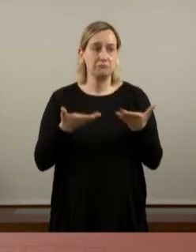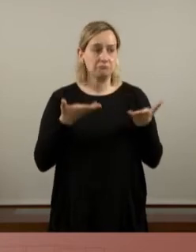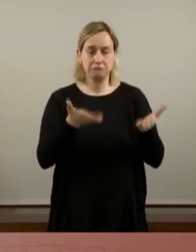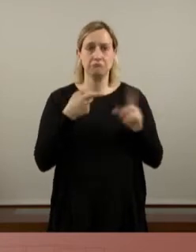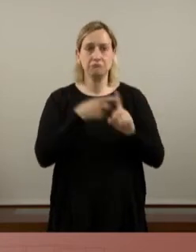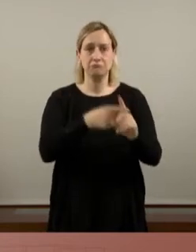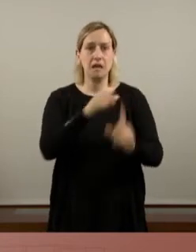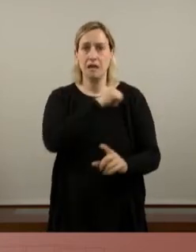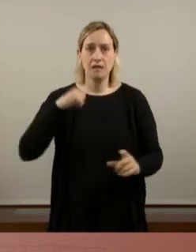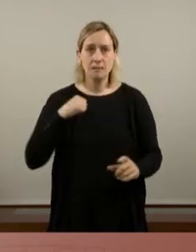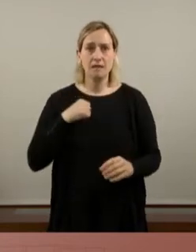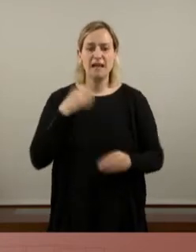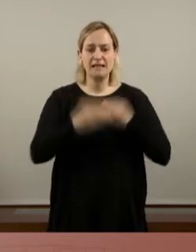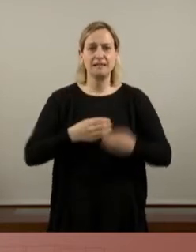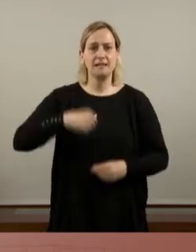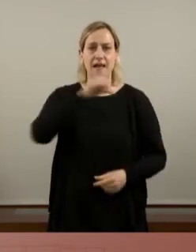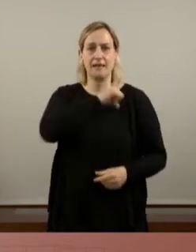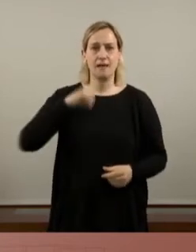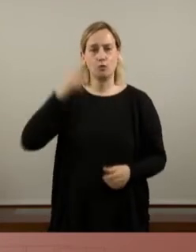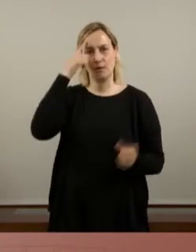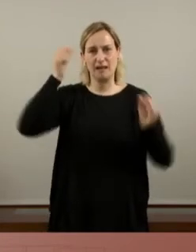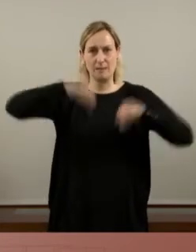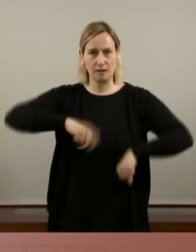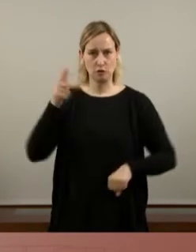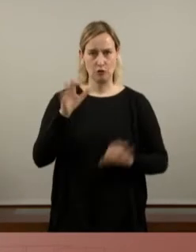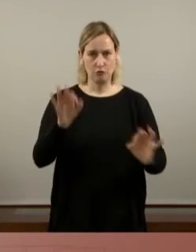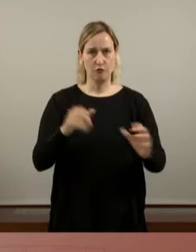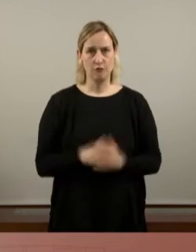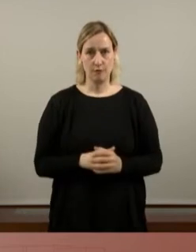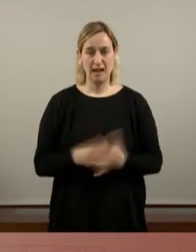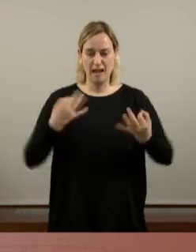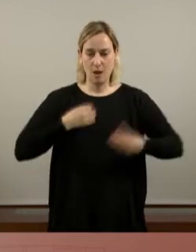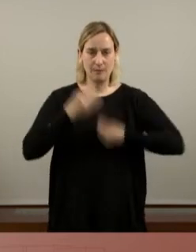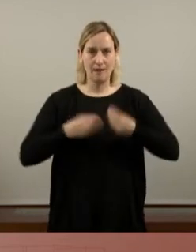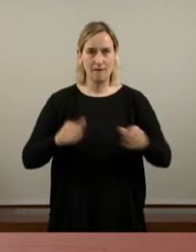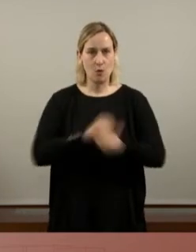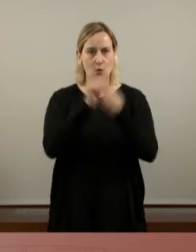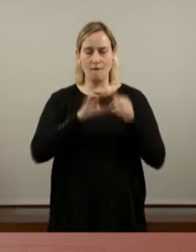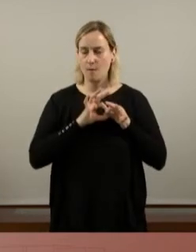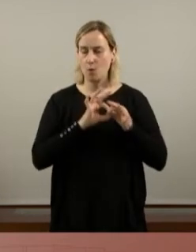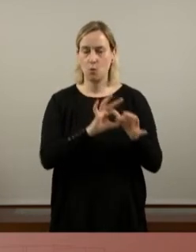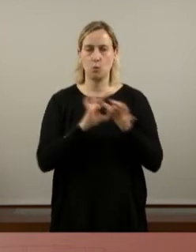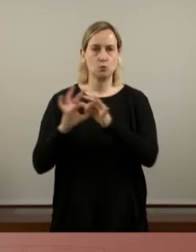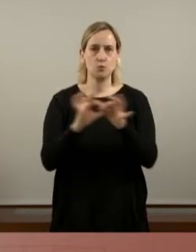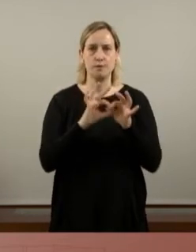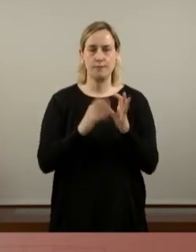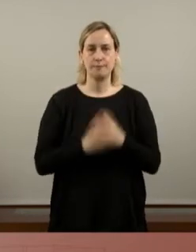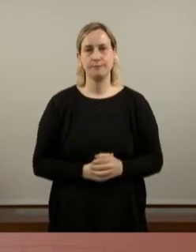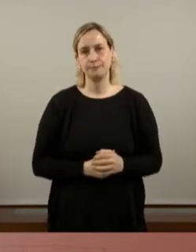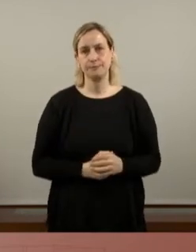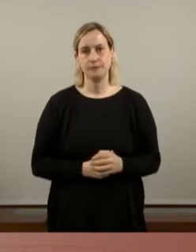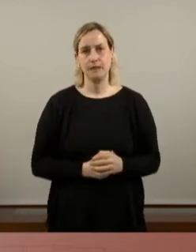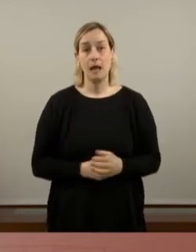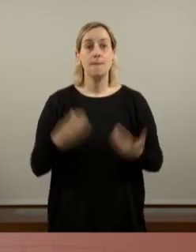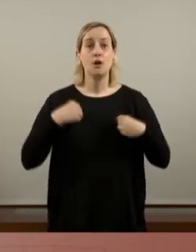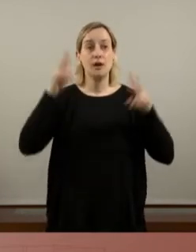independència i l'exercici efectiu del dret a l'autodeterminació. I ho hem de fer de forma conjunta. Però ja n'hi